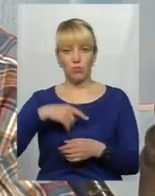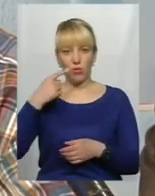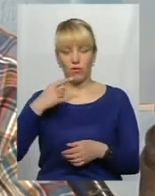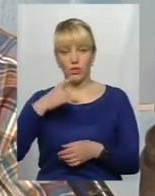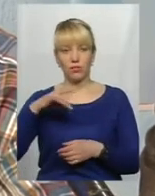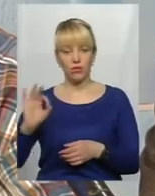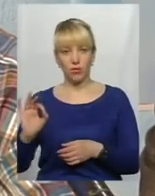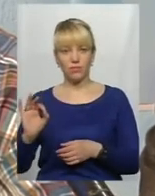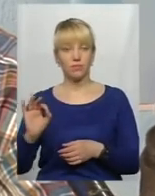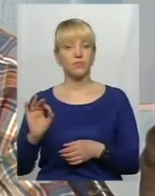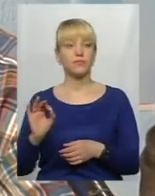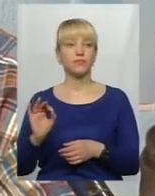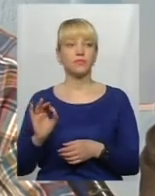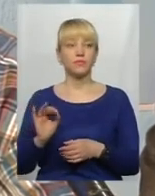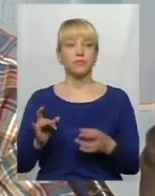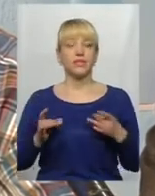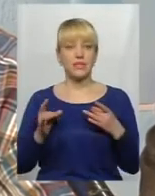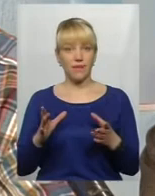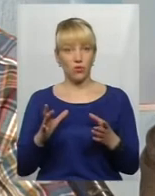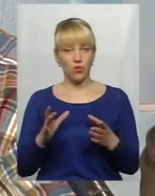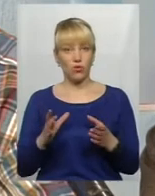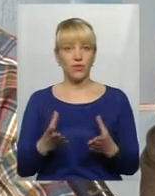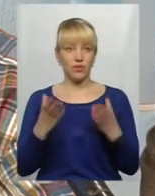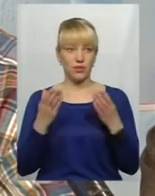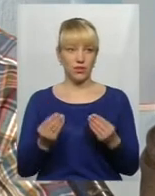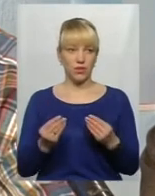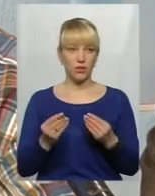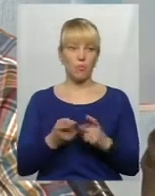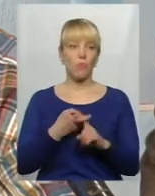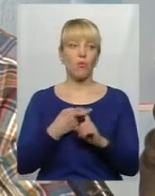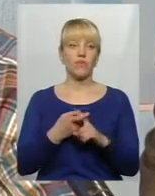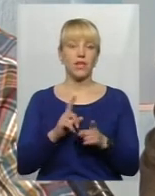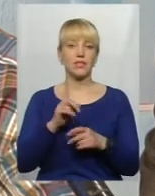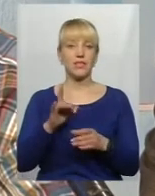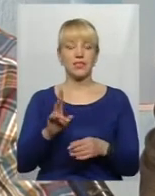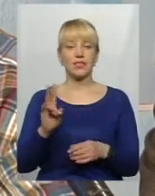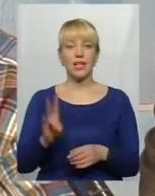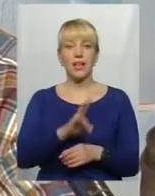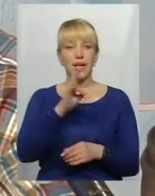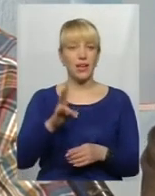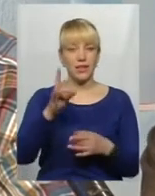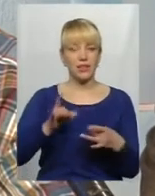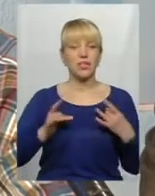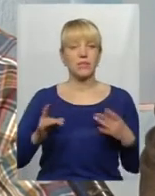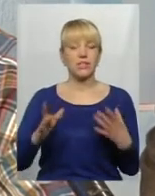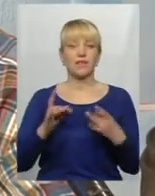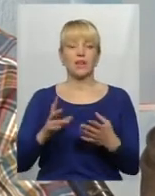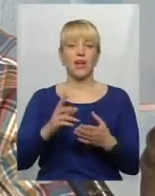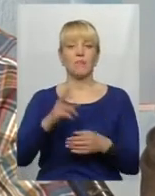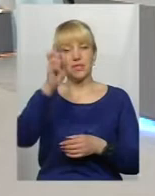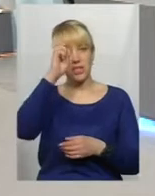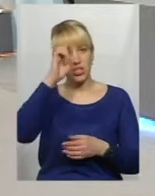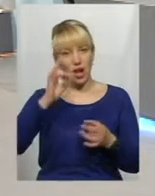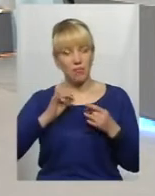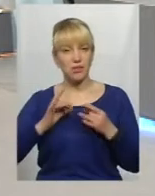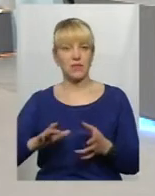святкові дні, пов'язані з релігійними святами, і ті, які пов'язані з державними